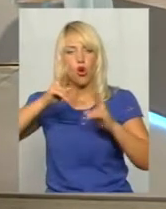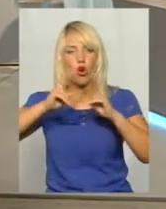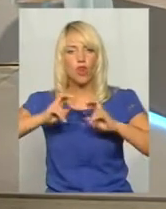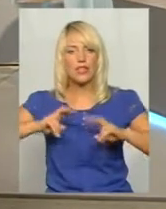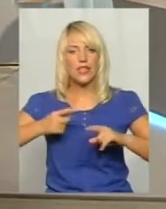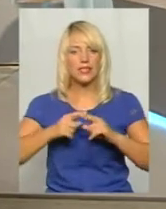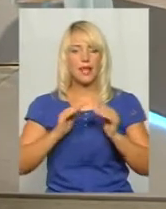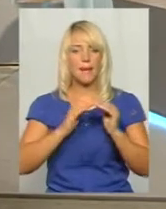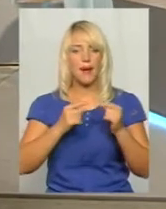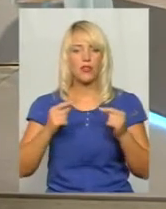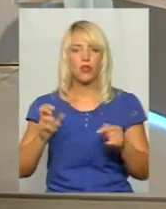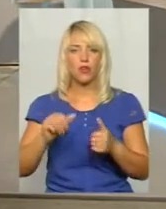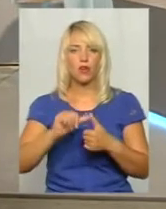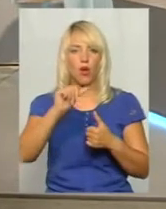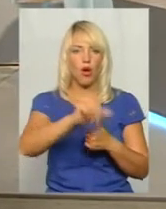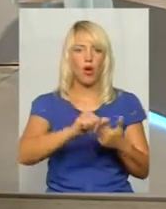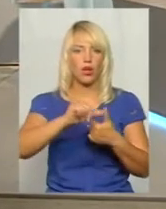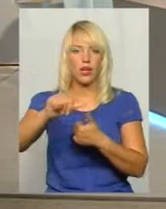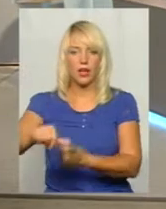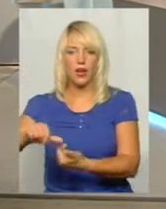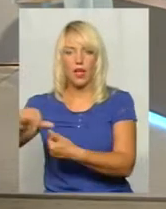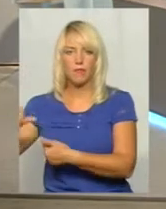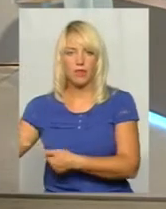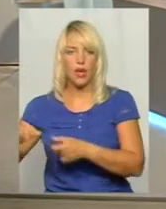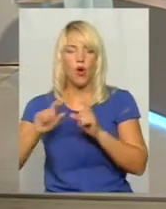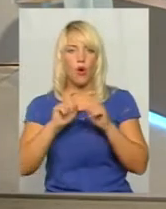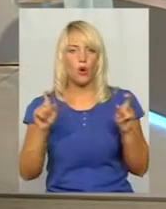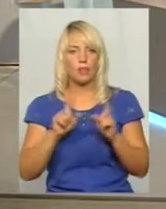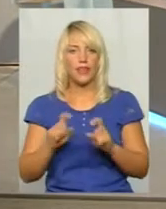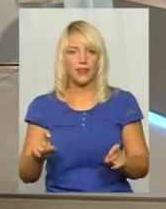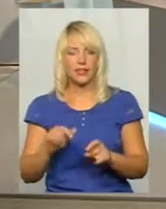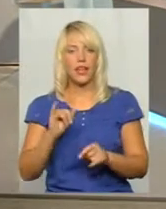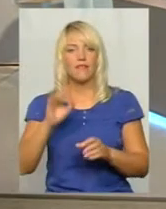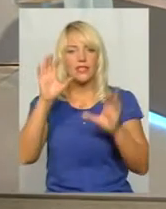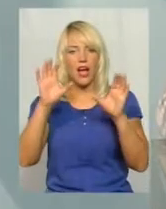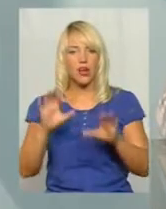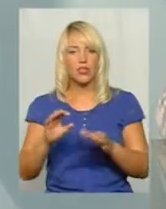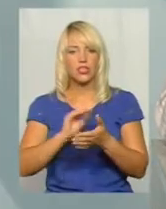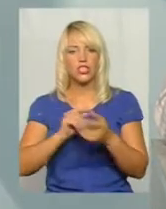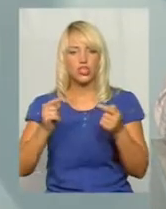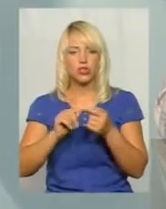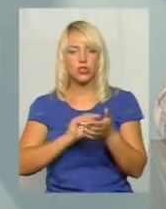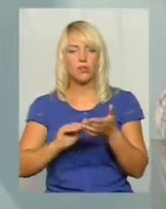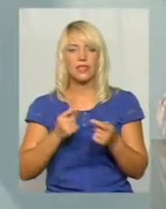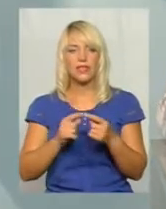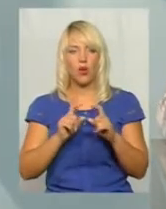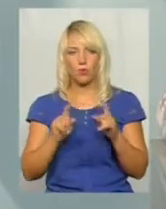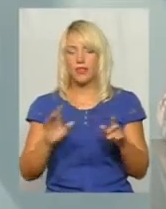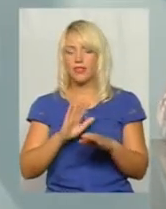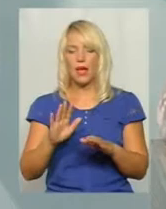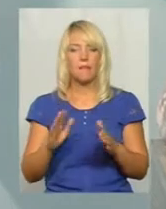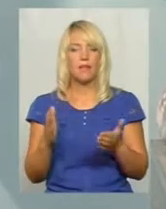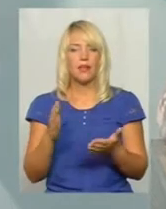майно як окремі об'єкти. В законодавстві чітко приписані, що дані об'єкти не підлягають